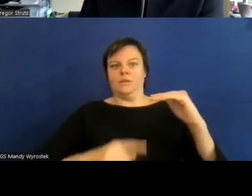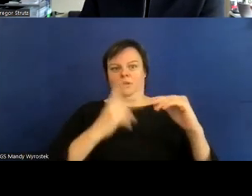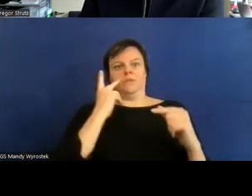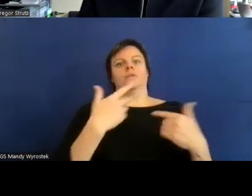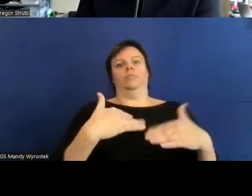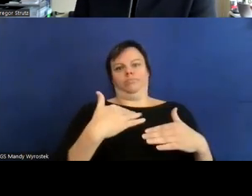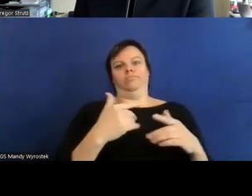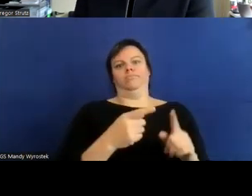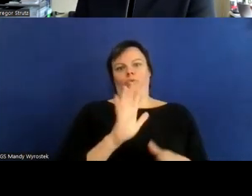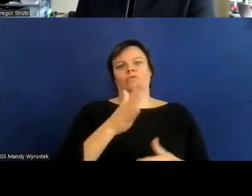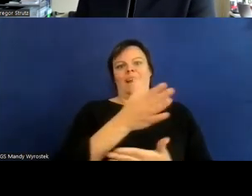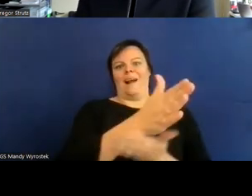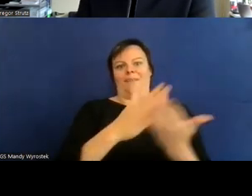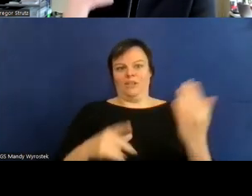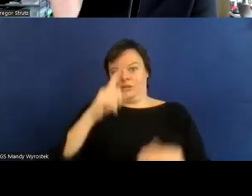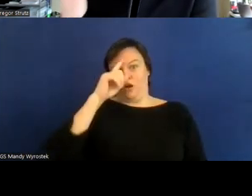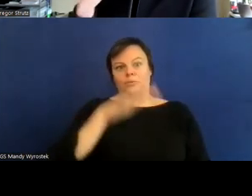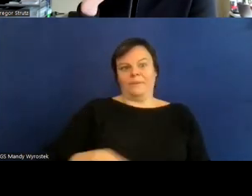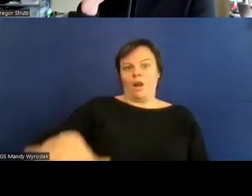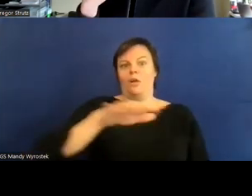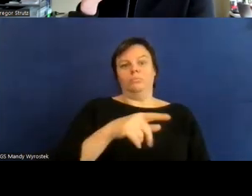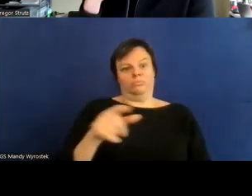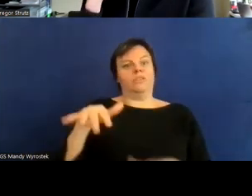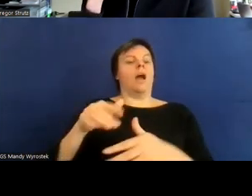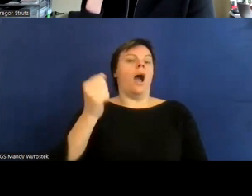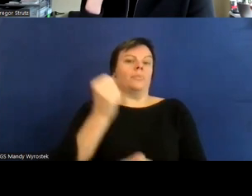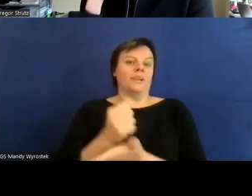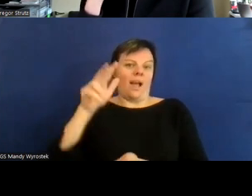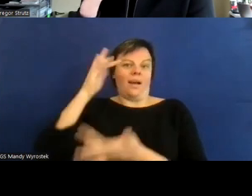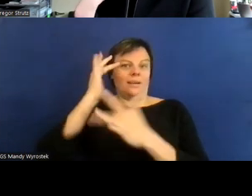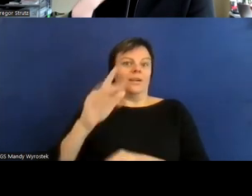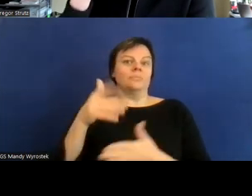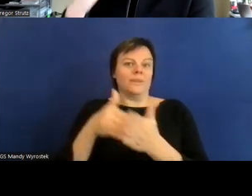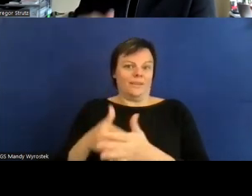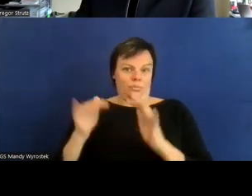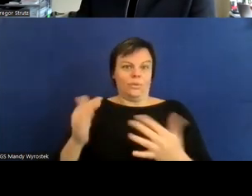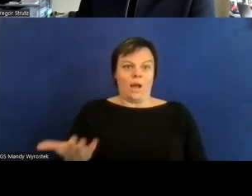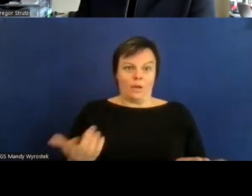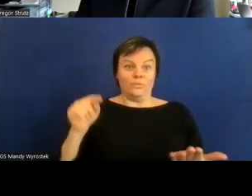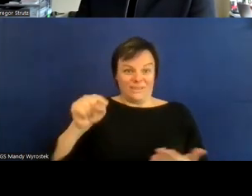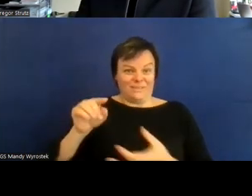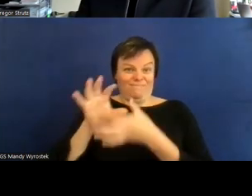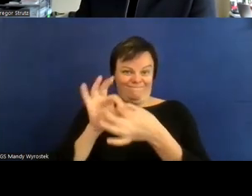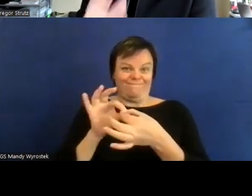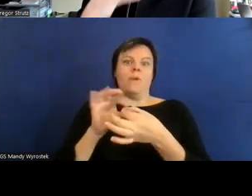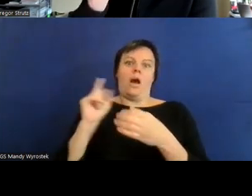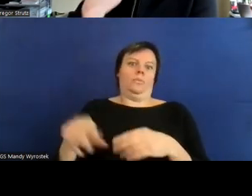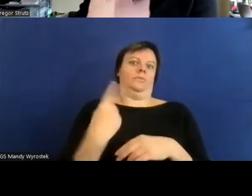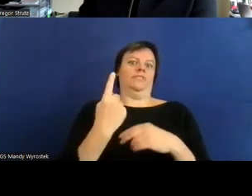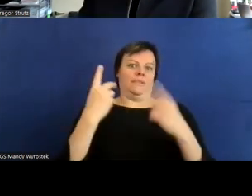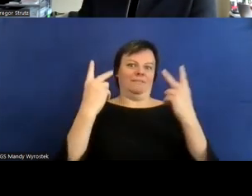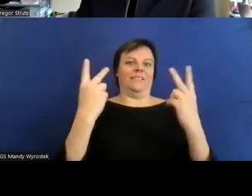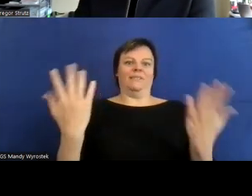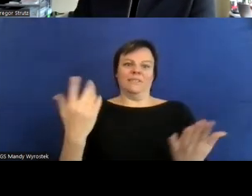und in dem zusammenhang dann auch noch mal wichtig auch das ist sozusagen immer etwas was so ein bisschen missverstanden wird dieses